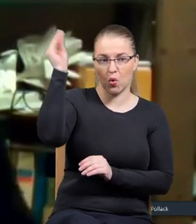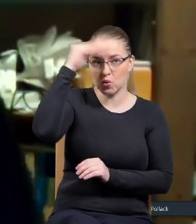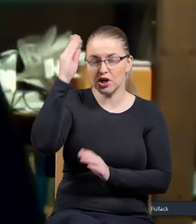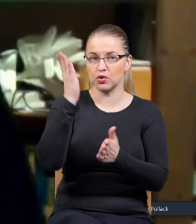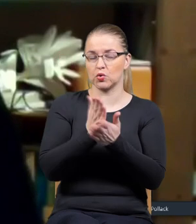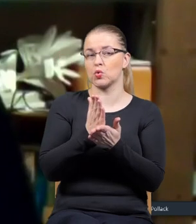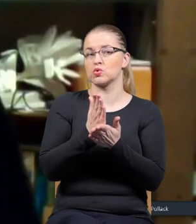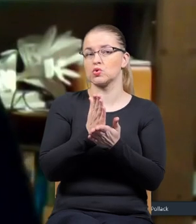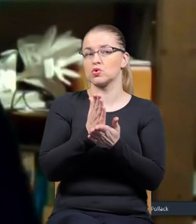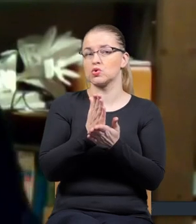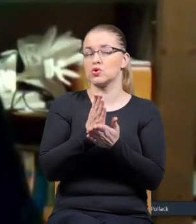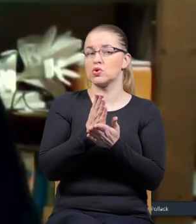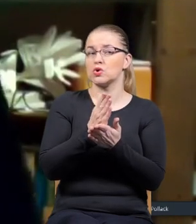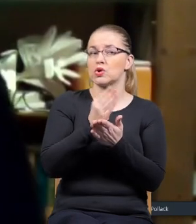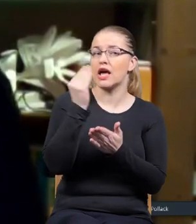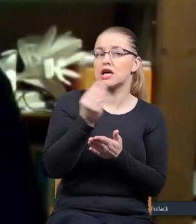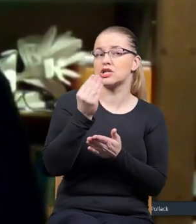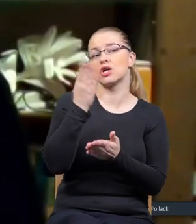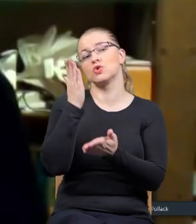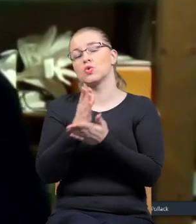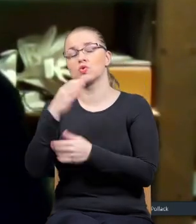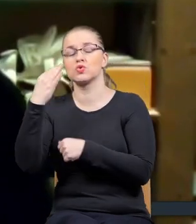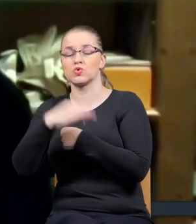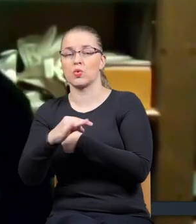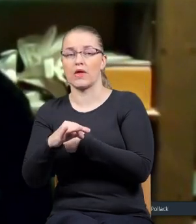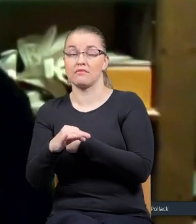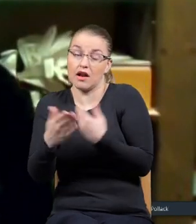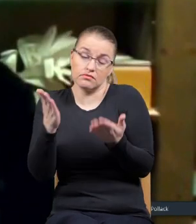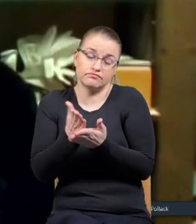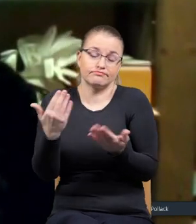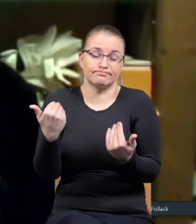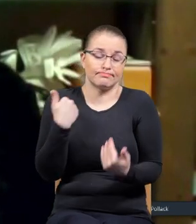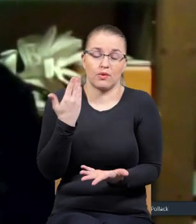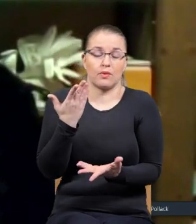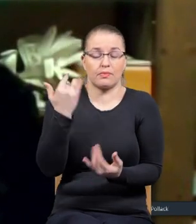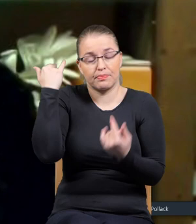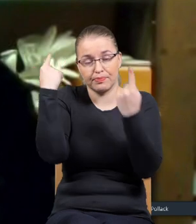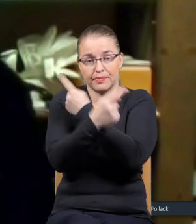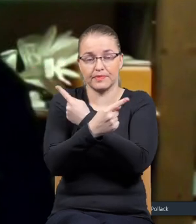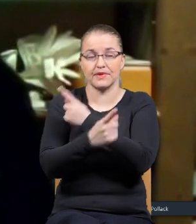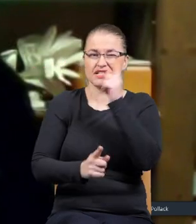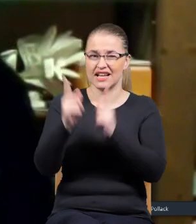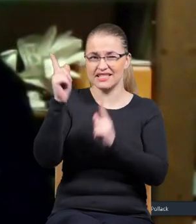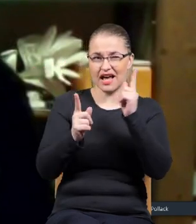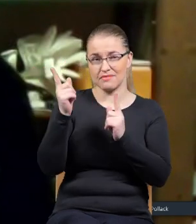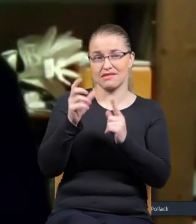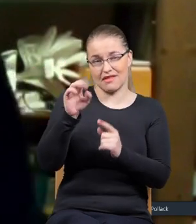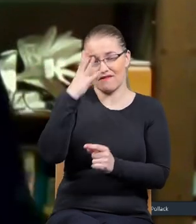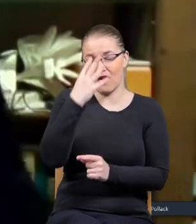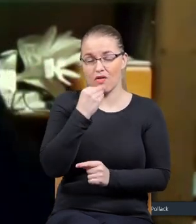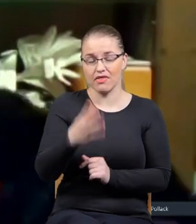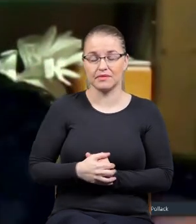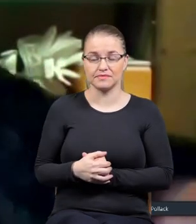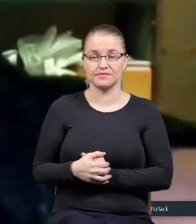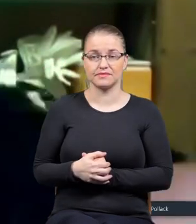czy już studentem, ale tak to się stało i tak od czasu do czasu to jest, tak to wygląda. To